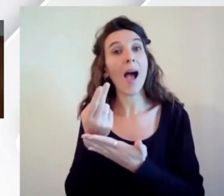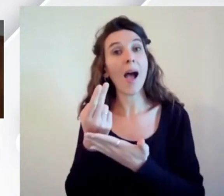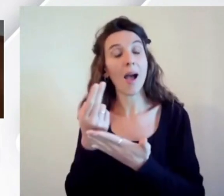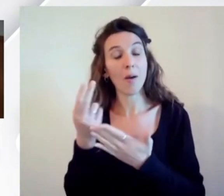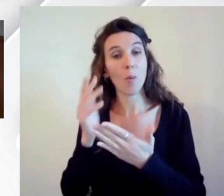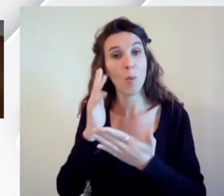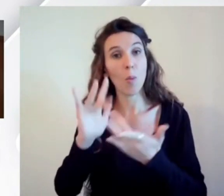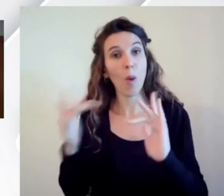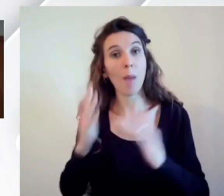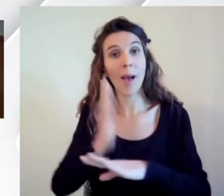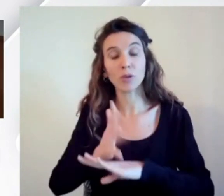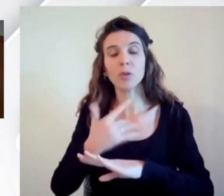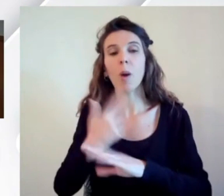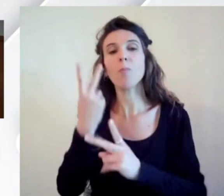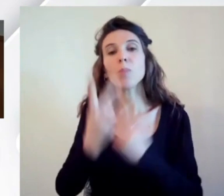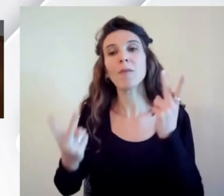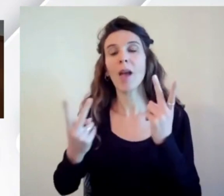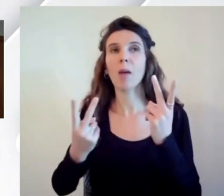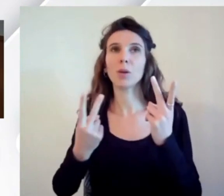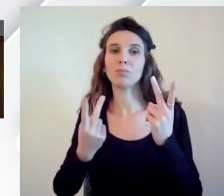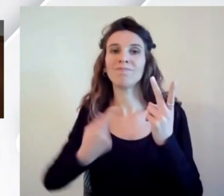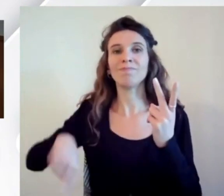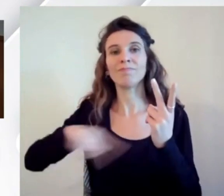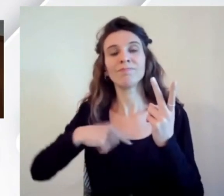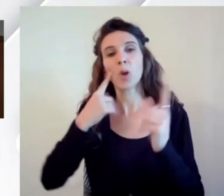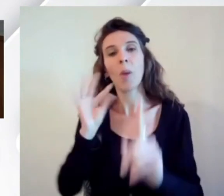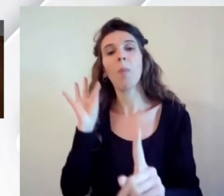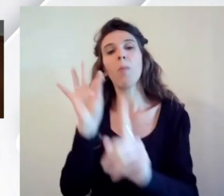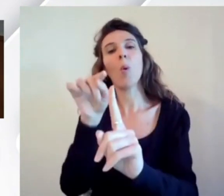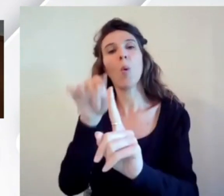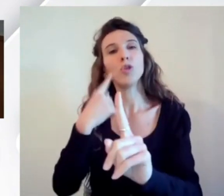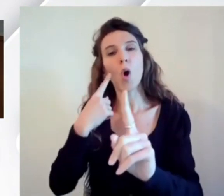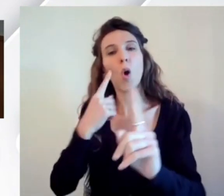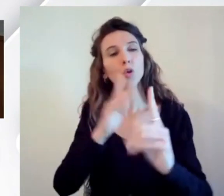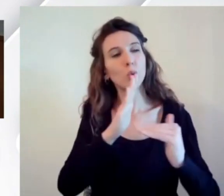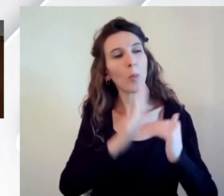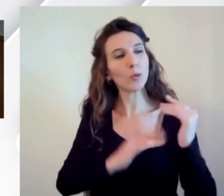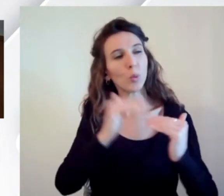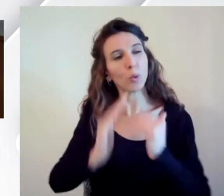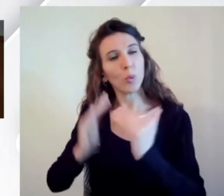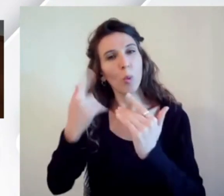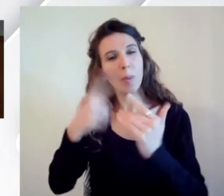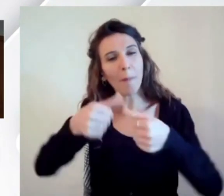un punto di riferimento di tutte queste basi strutturali. Anche perché